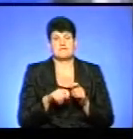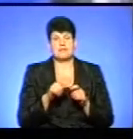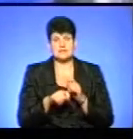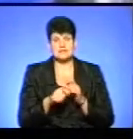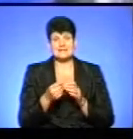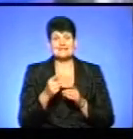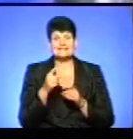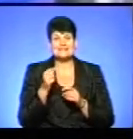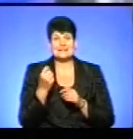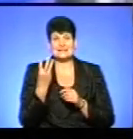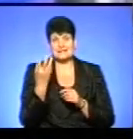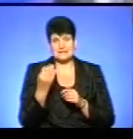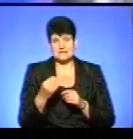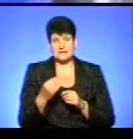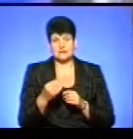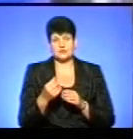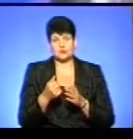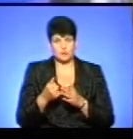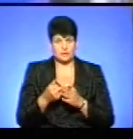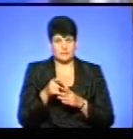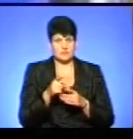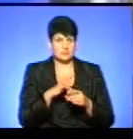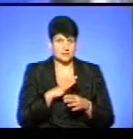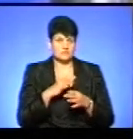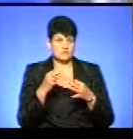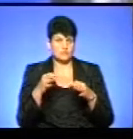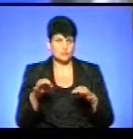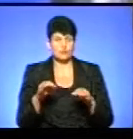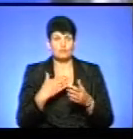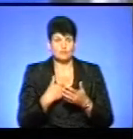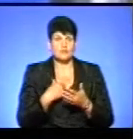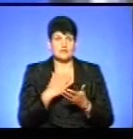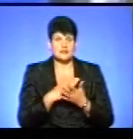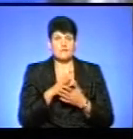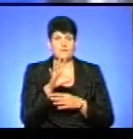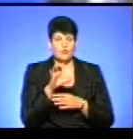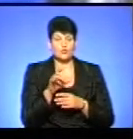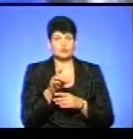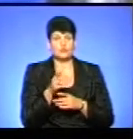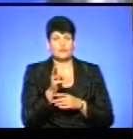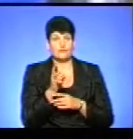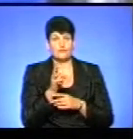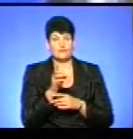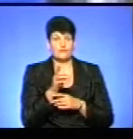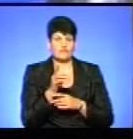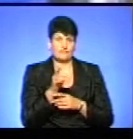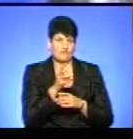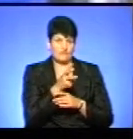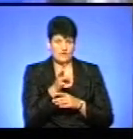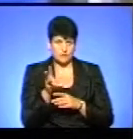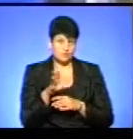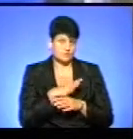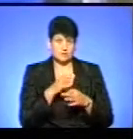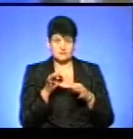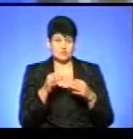дні до цього в них був свободний доступ, вони спокійно заходили. У мене є навіть фото-відео-сюмка, де вони фотографували животних, тобто в них був свободний